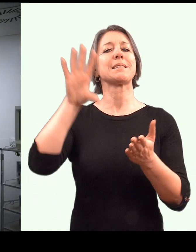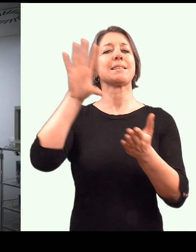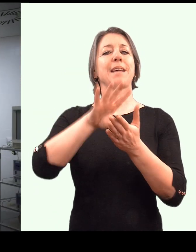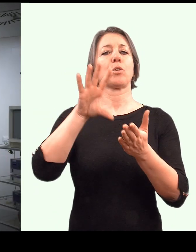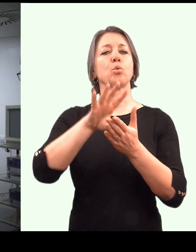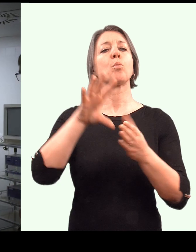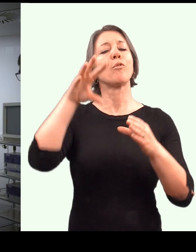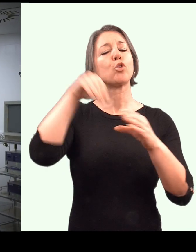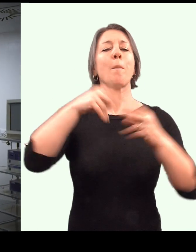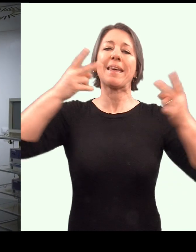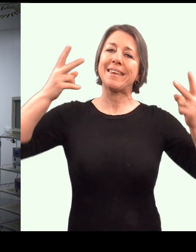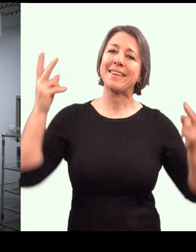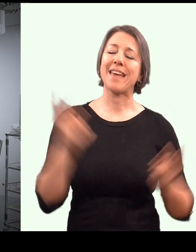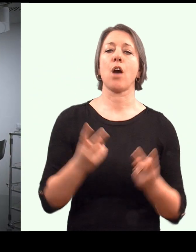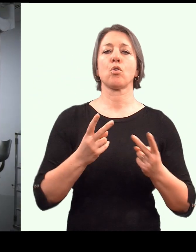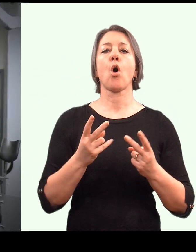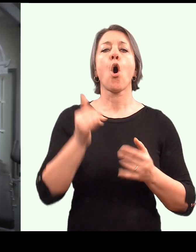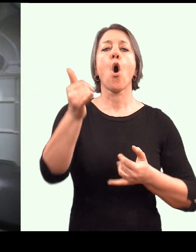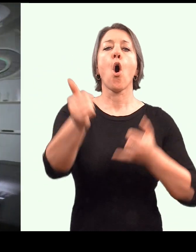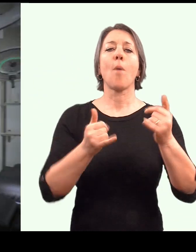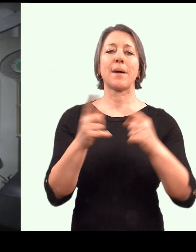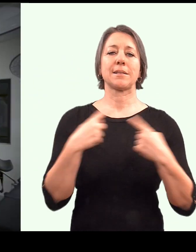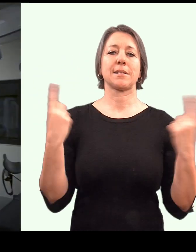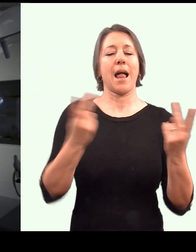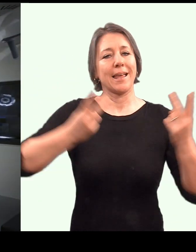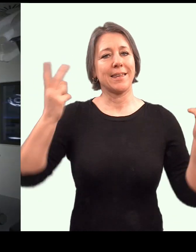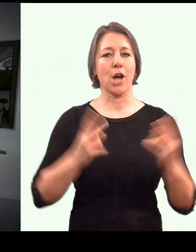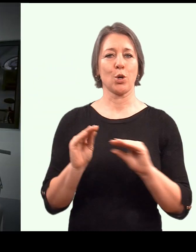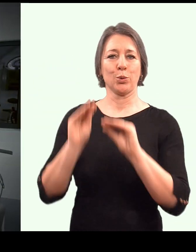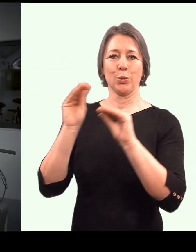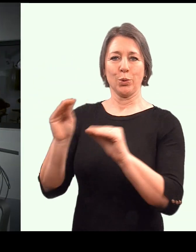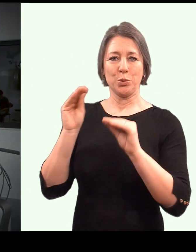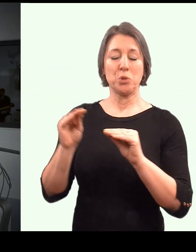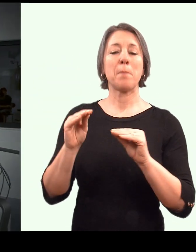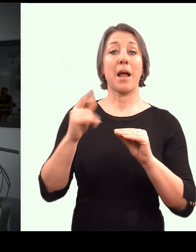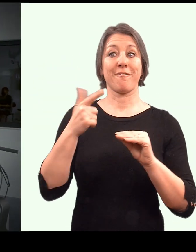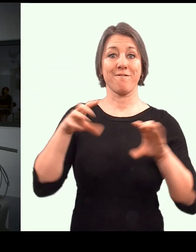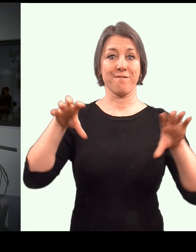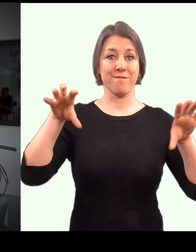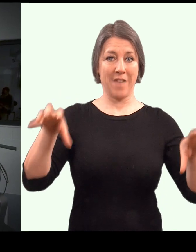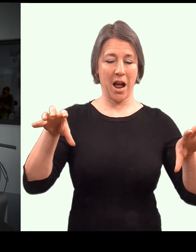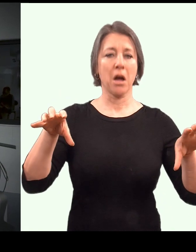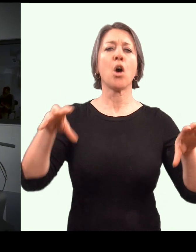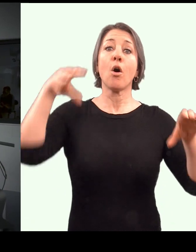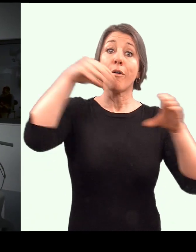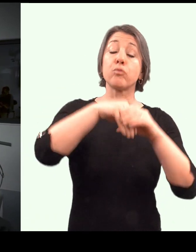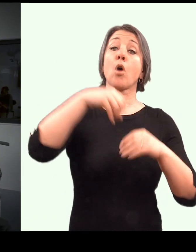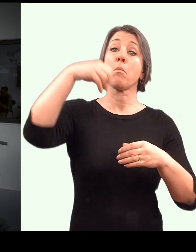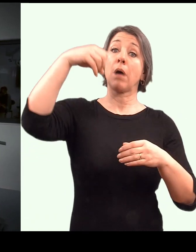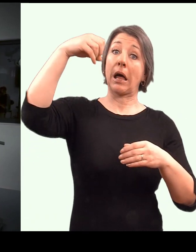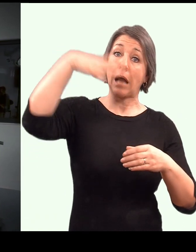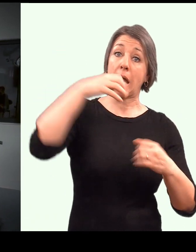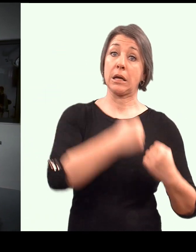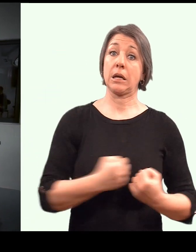představovat operační sál. Nachází se tady dva operační rentgen transparentní stoly, které můžete najít